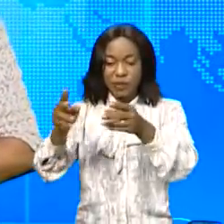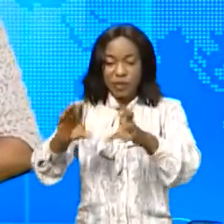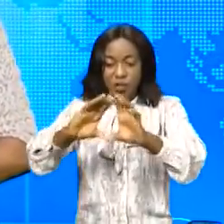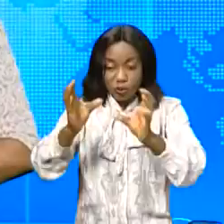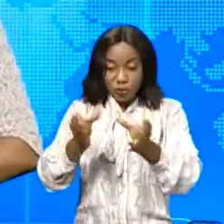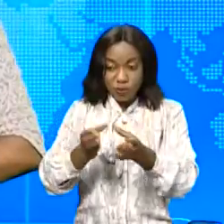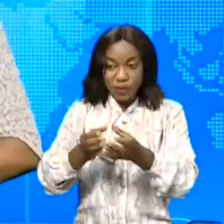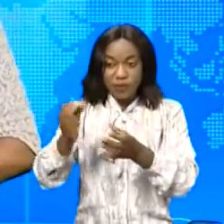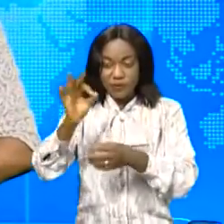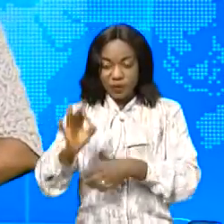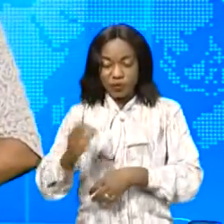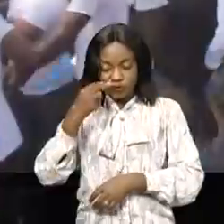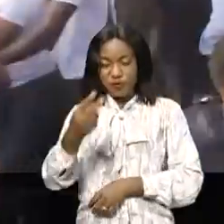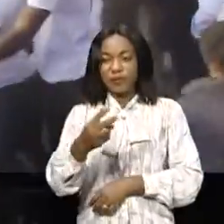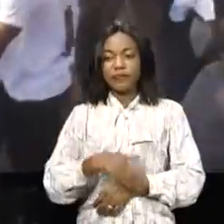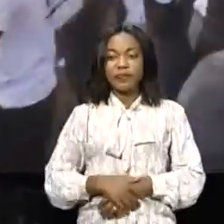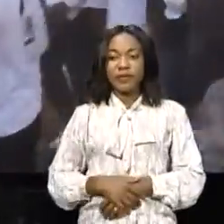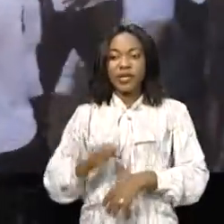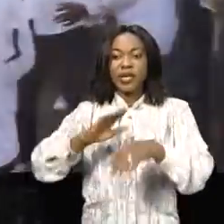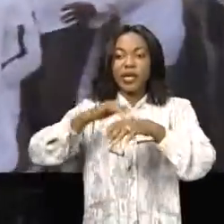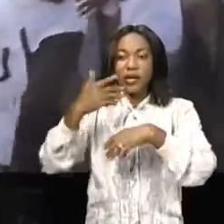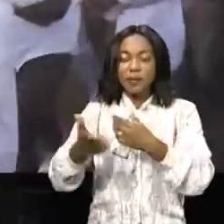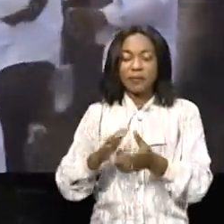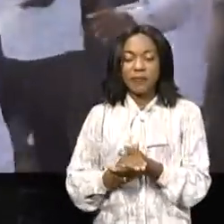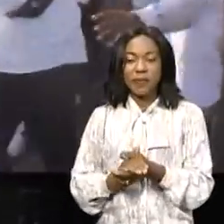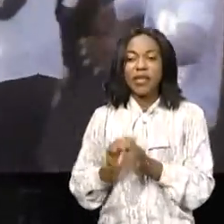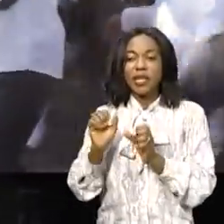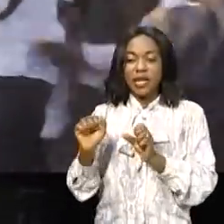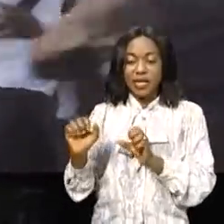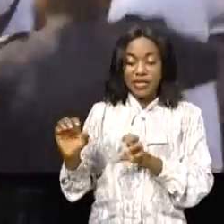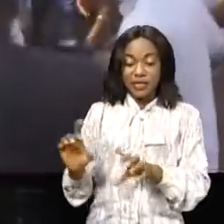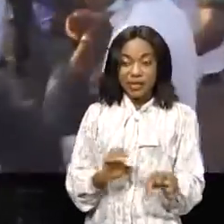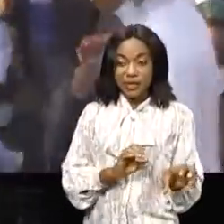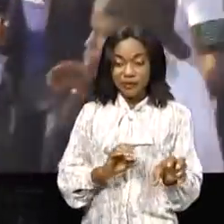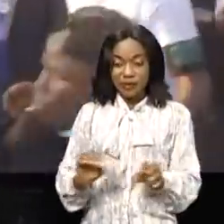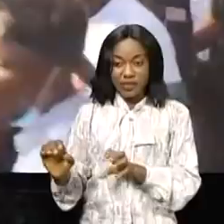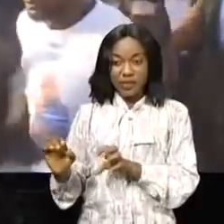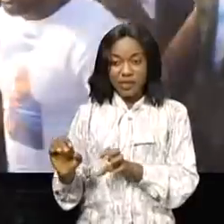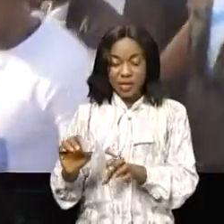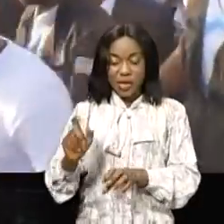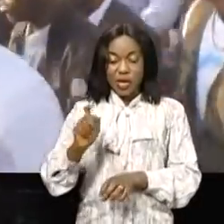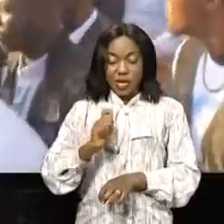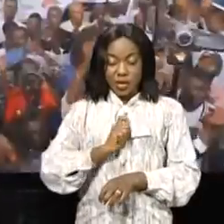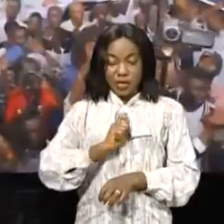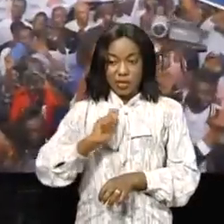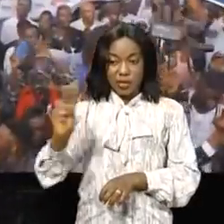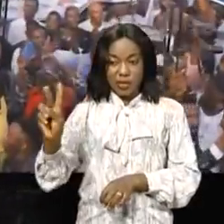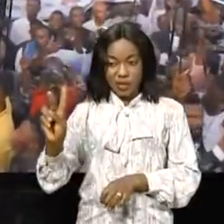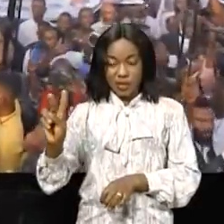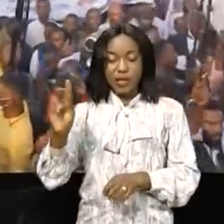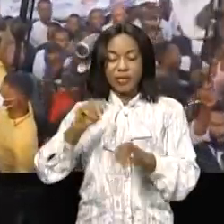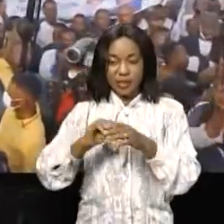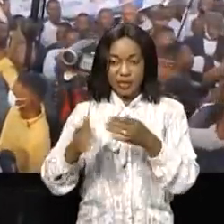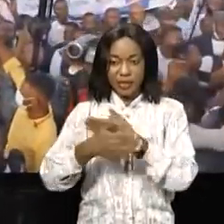fédéraux. Après la redynamisation des activités du parti de fait docteur Etienne Tiseke du Amouloumba dans la ville